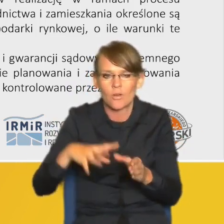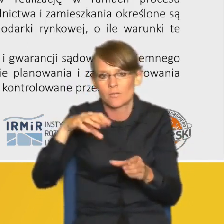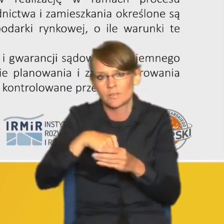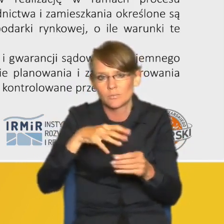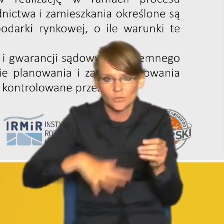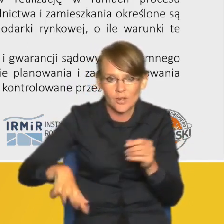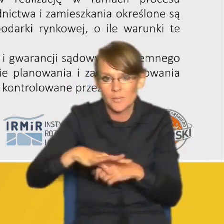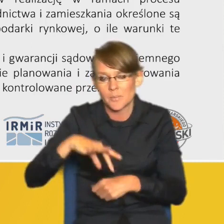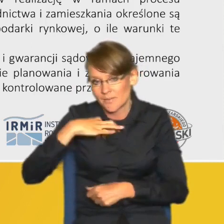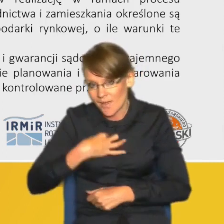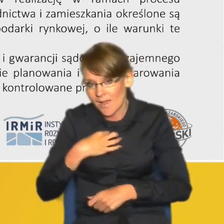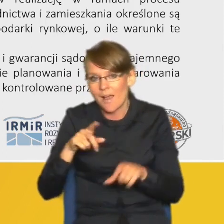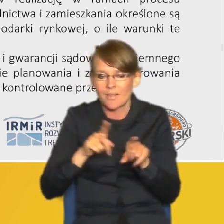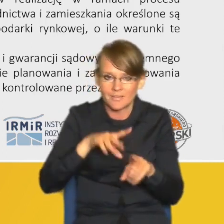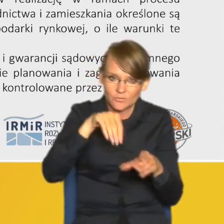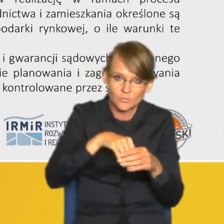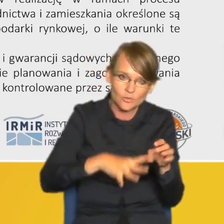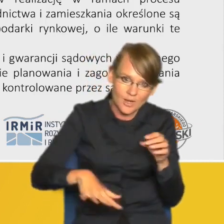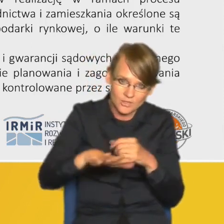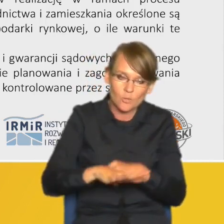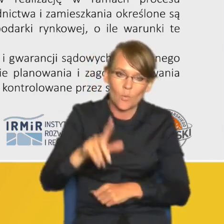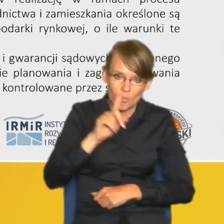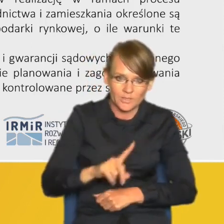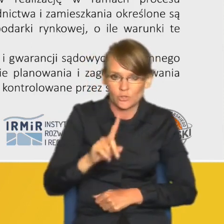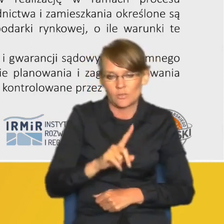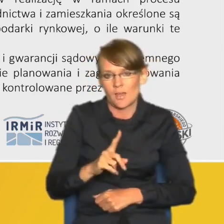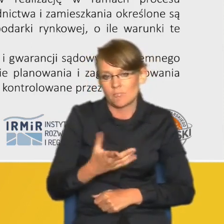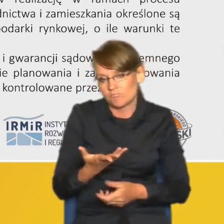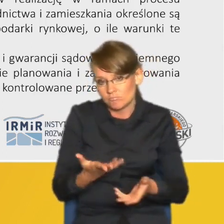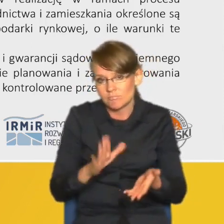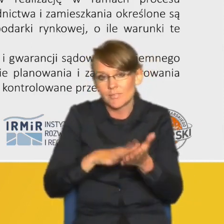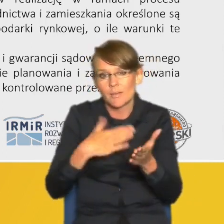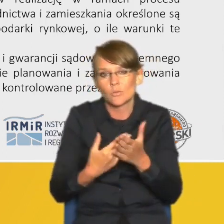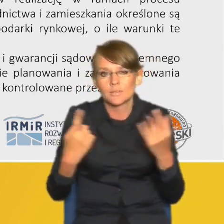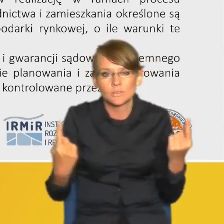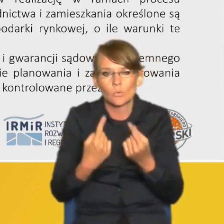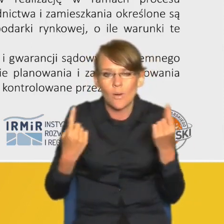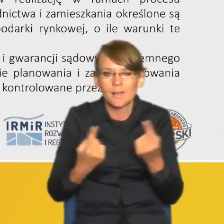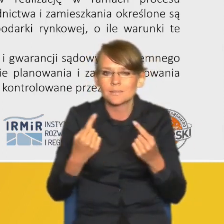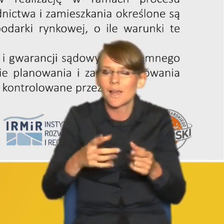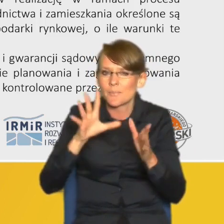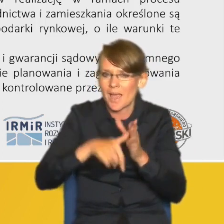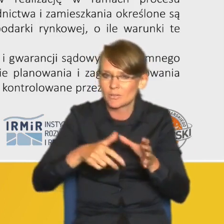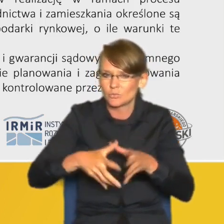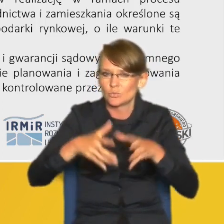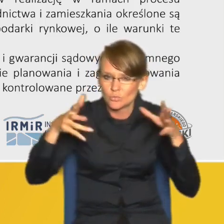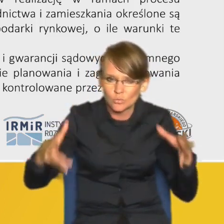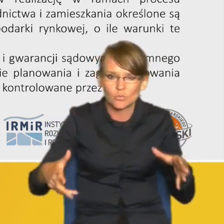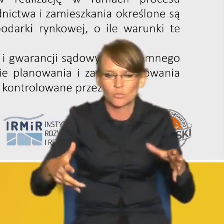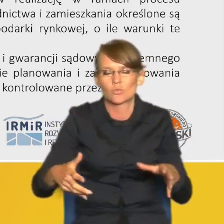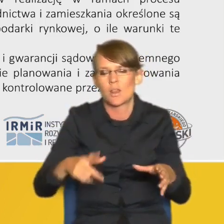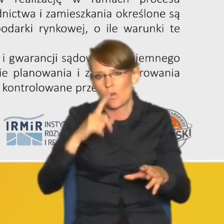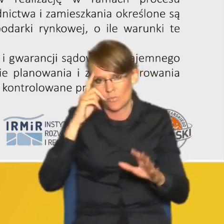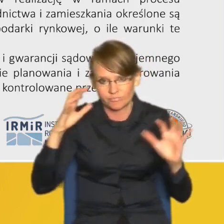przestrzeni prywatnych ale również składa się z przestrzeni publicznych które chociażby w sytuacji dużych aglomeracji miejskich dużych skupisk